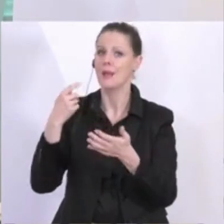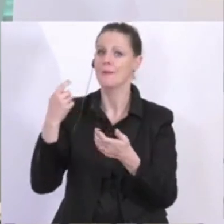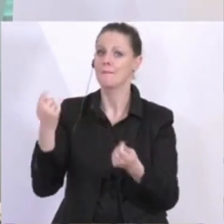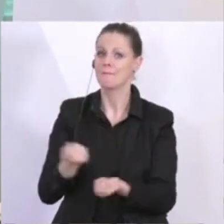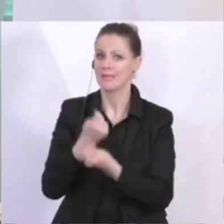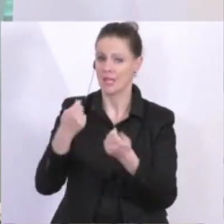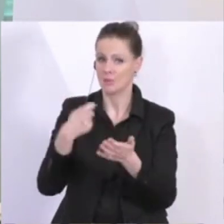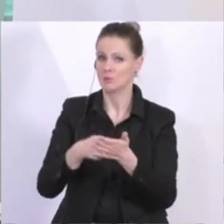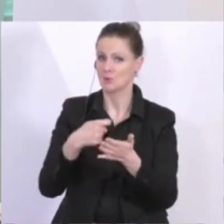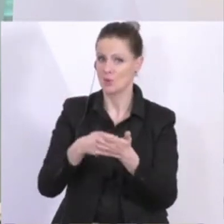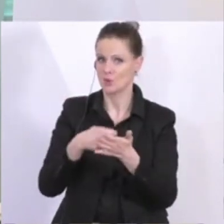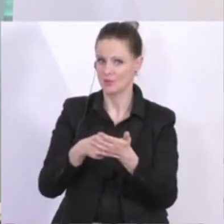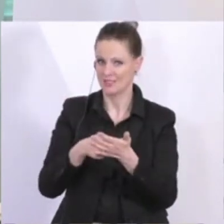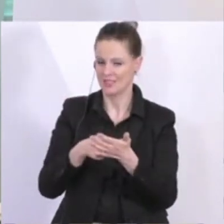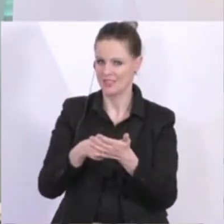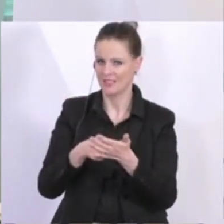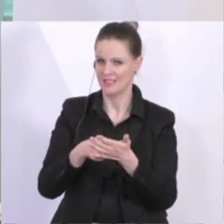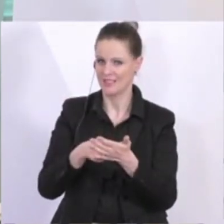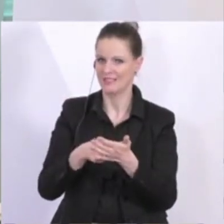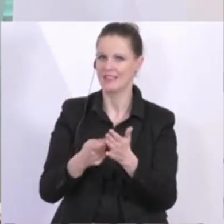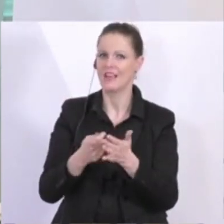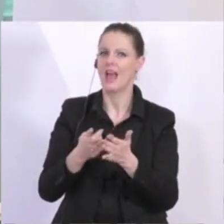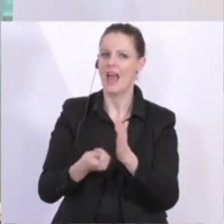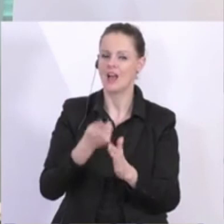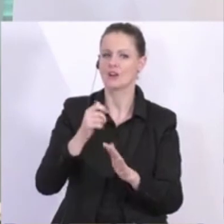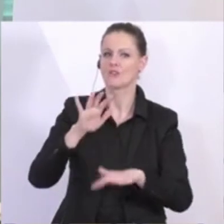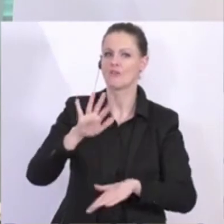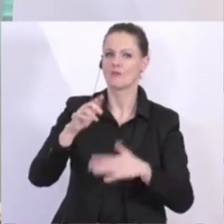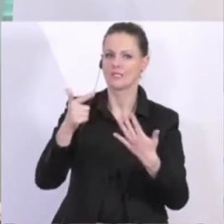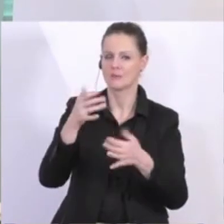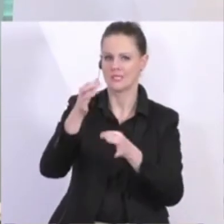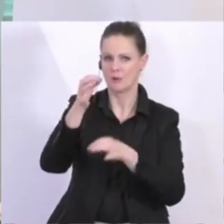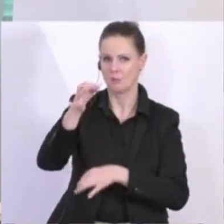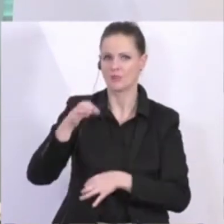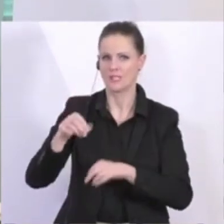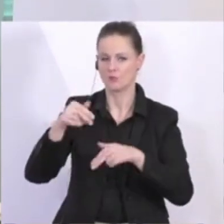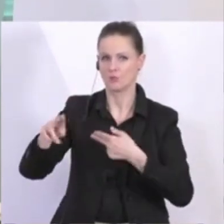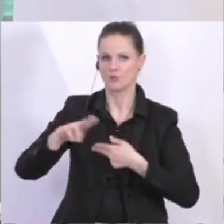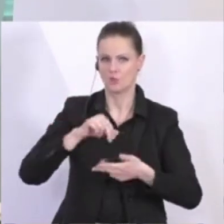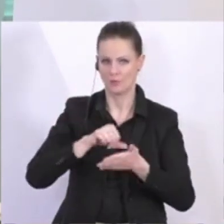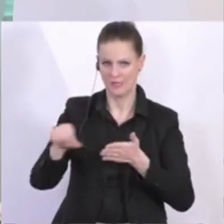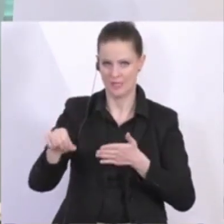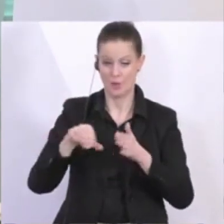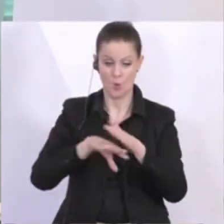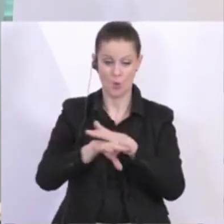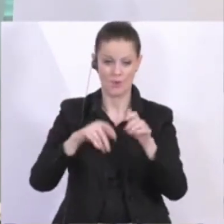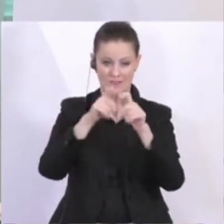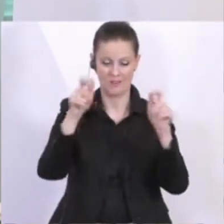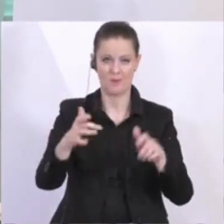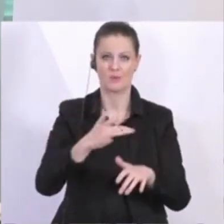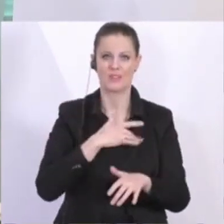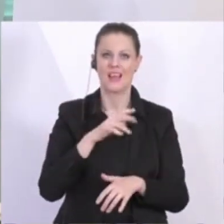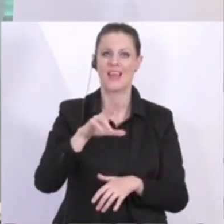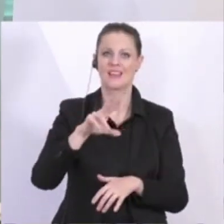abdeckt, muss nur zu 75 Prozent refundiert werden. Das heißt, die betroffenen Unternehmen bekommen bis zu drei